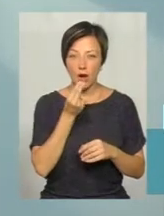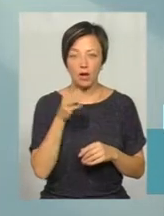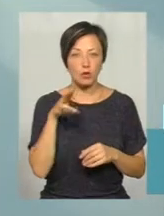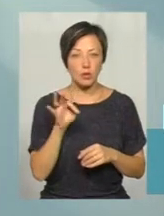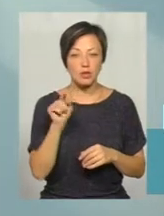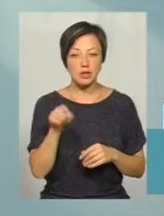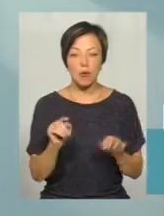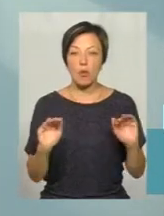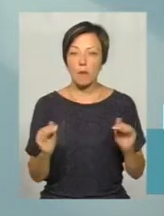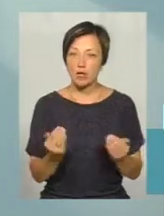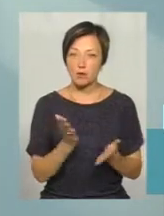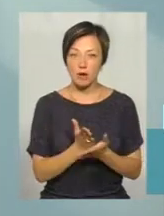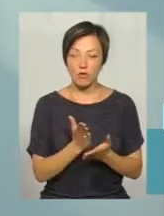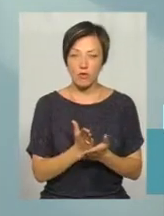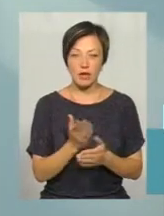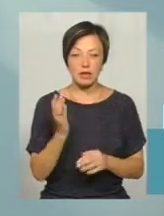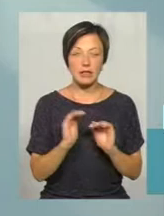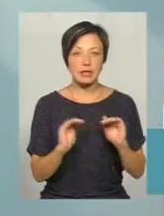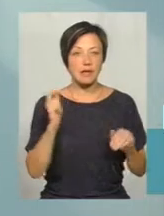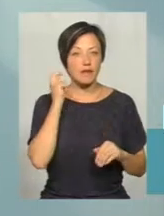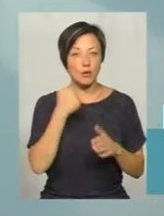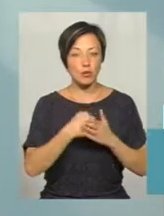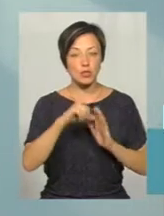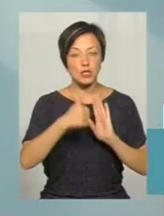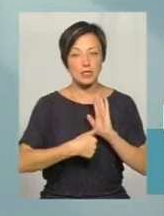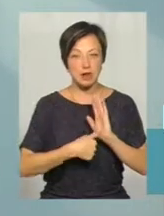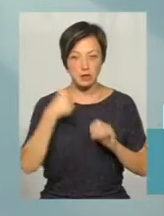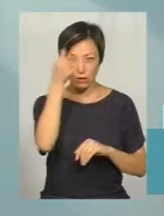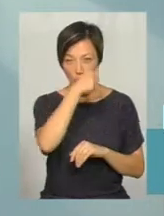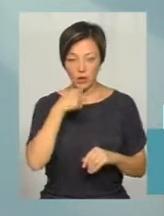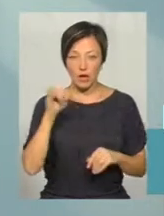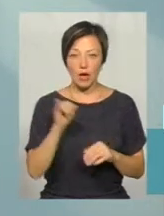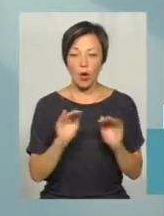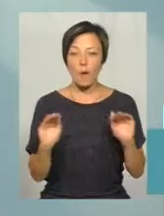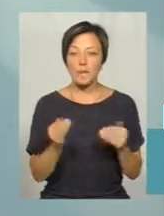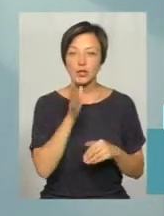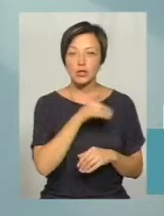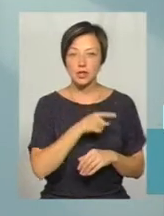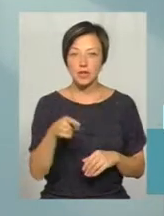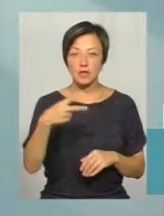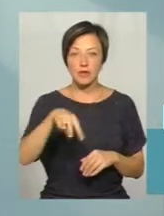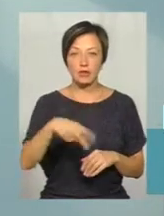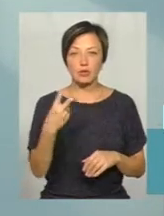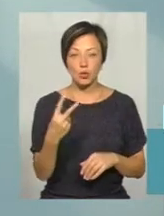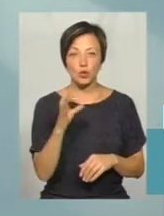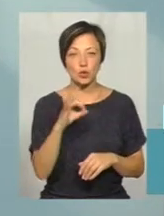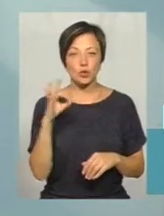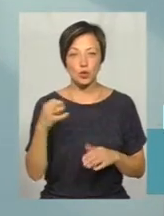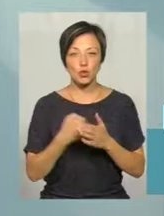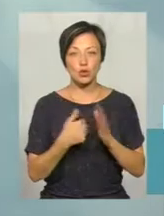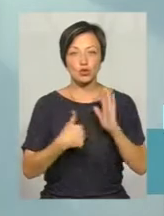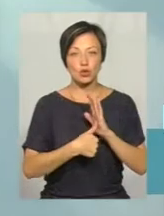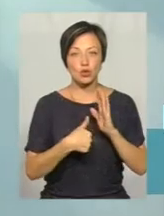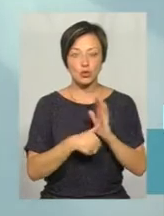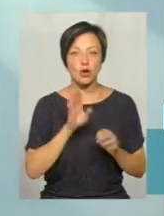там обмежено перебування дітей віком до 16 років. І обмежений час з 22.00 до 6